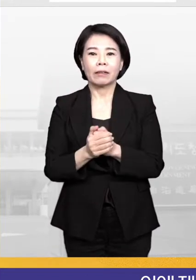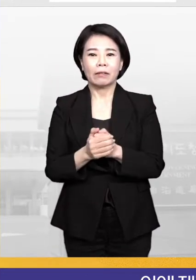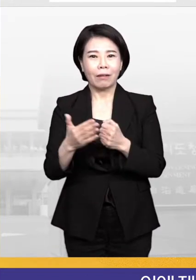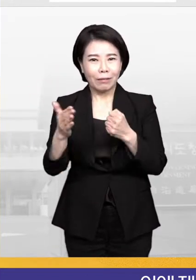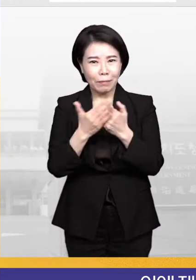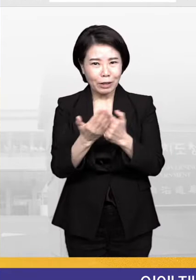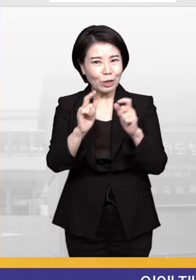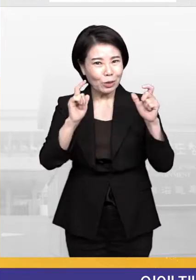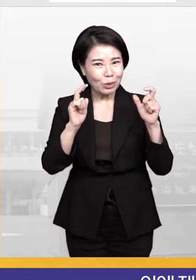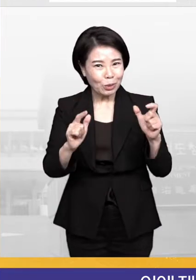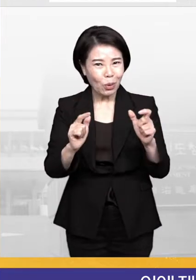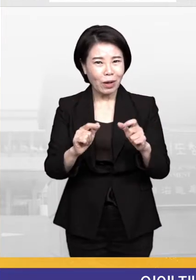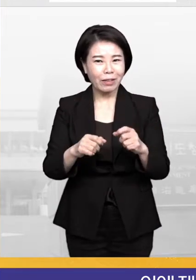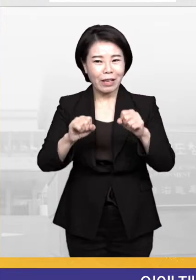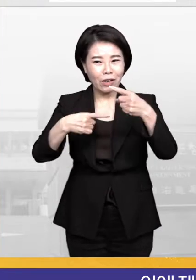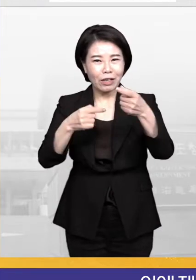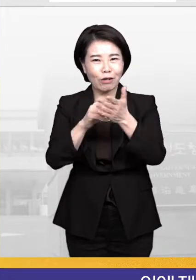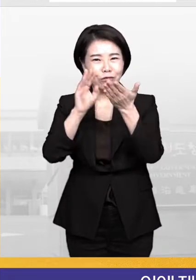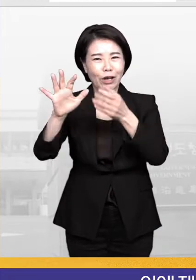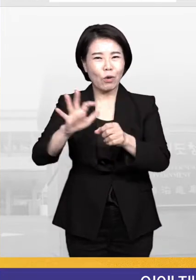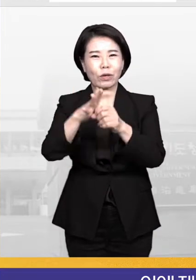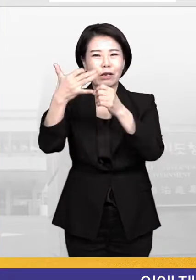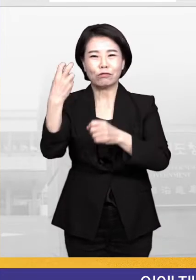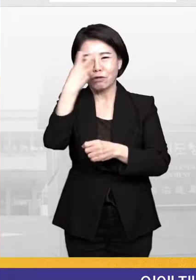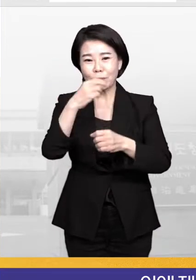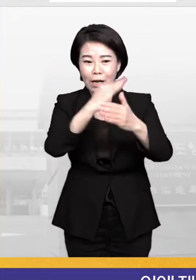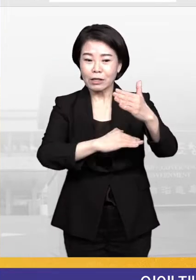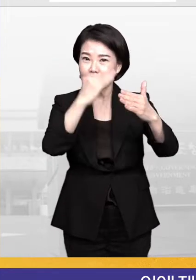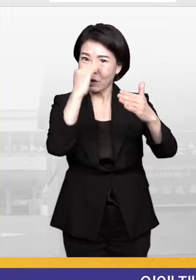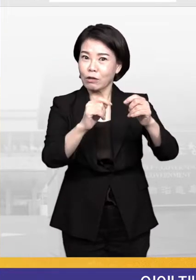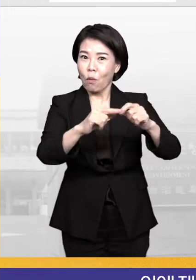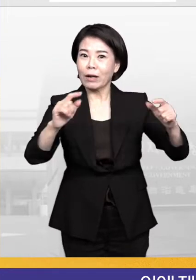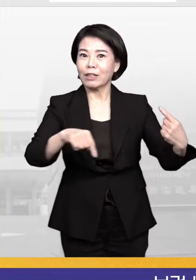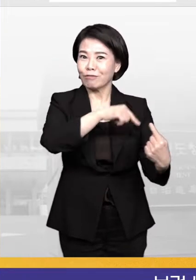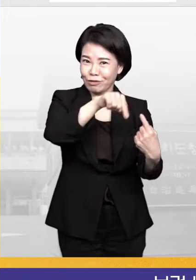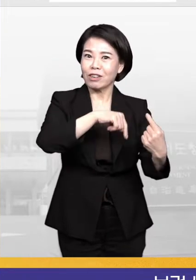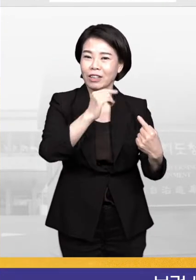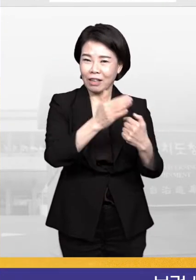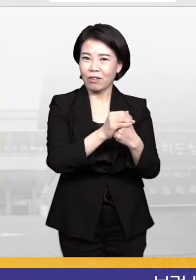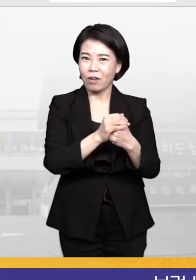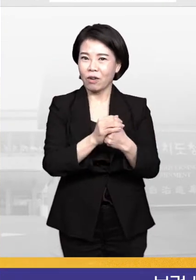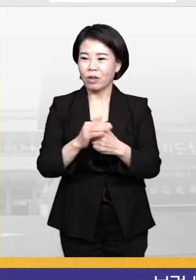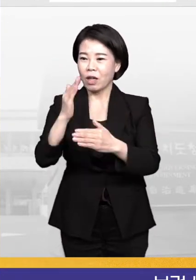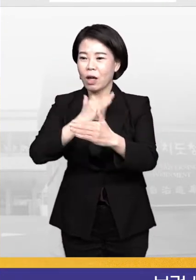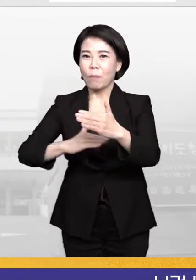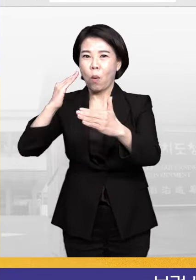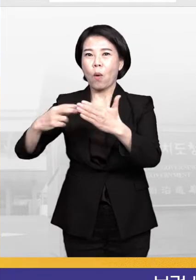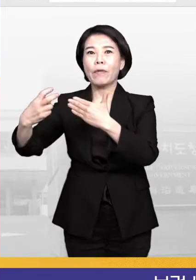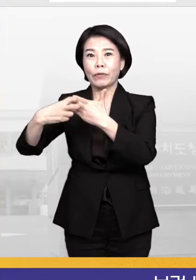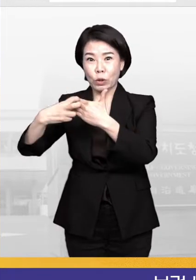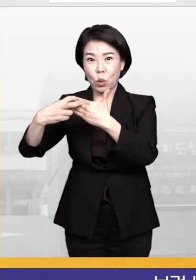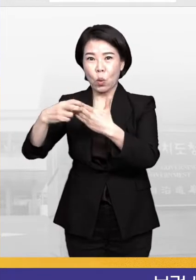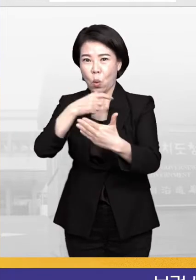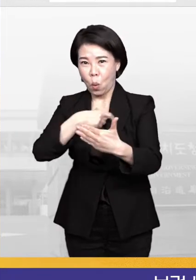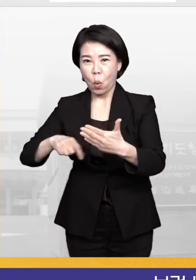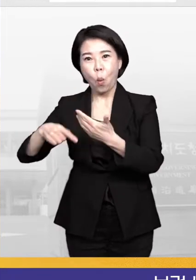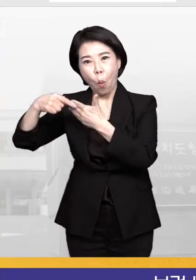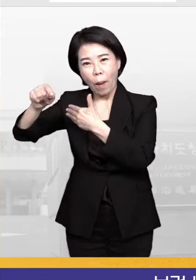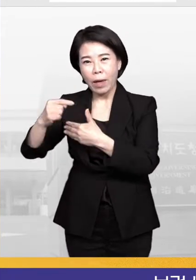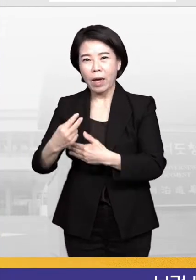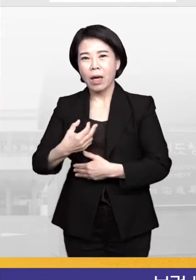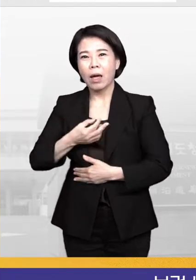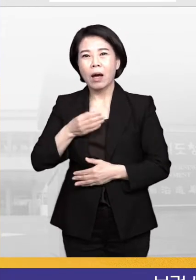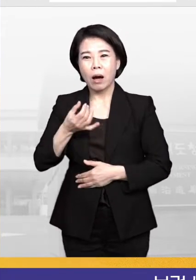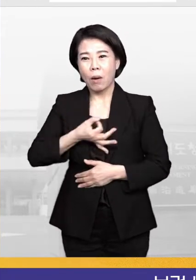제주도에서는 설 이후 코로나19 검사기관을 확대 운영하는데요. 보건소와 선별진료소 외에 호흡기